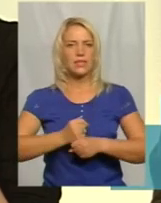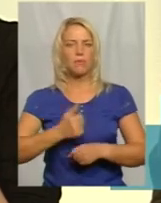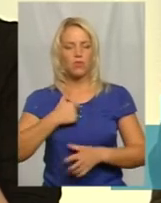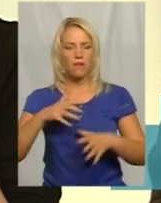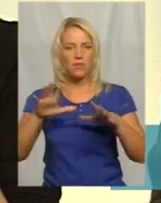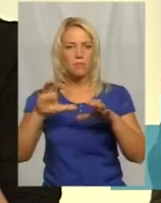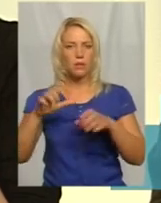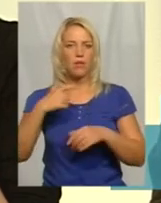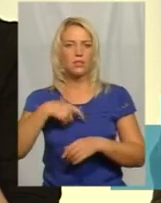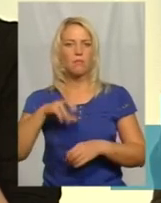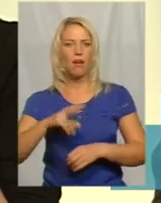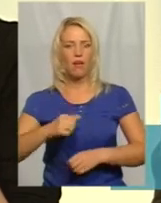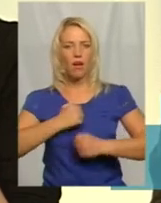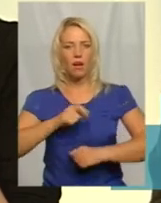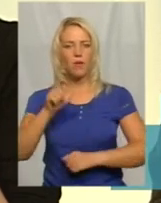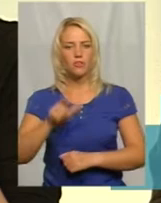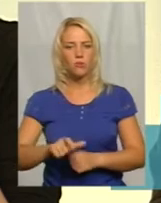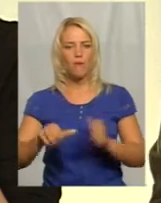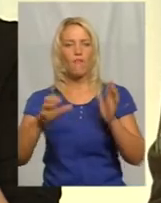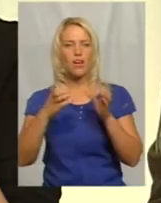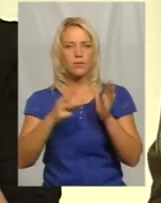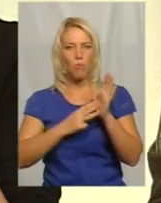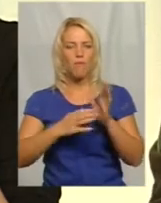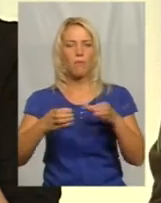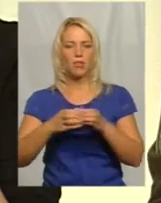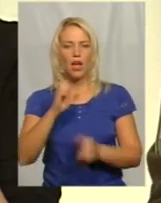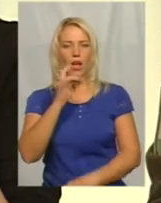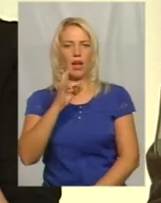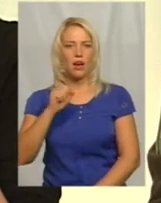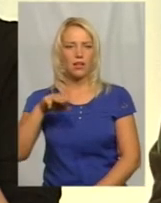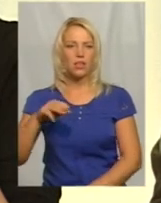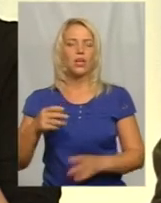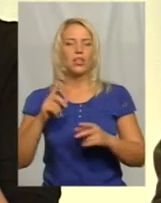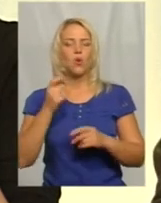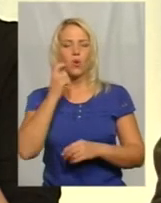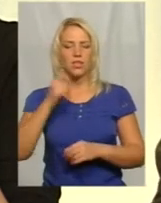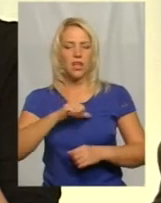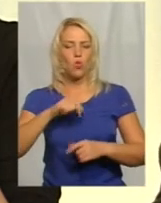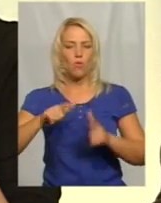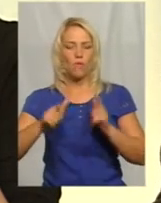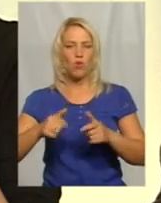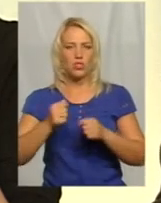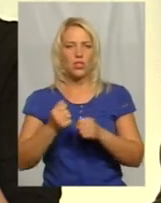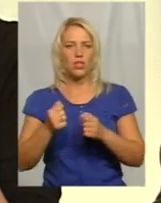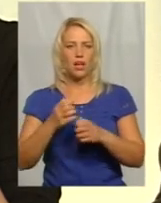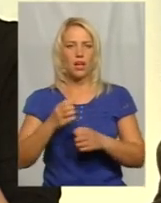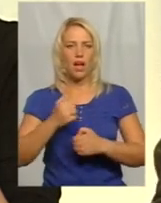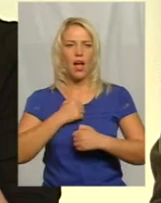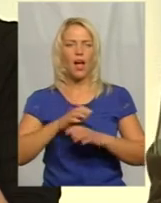бойцом 8-го батальйона Арата Україниської добровольчої армии, чем когда-то, бувший артист.